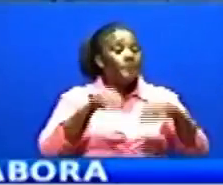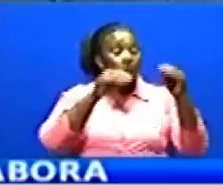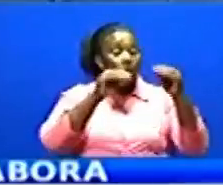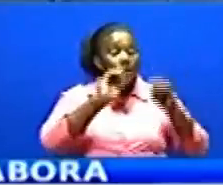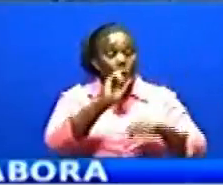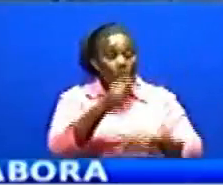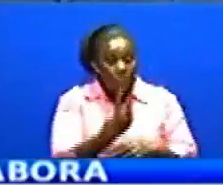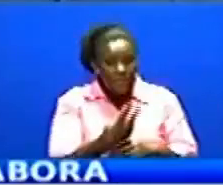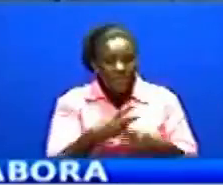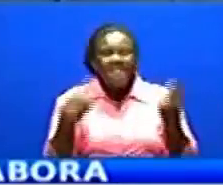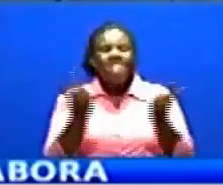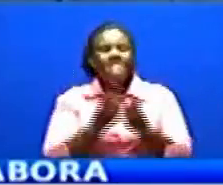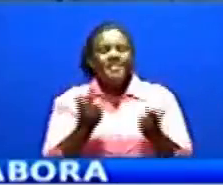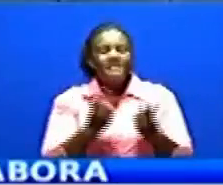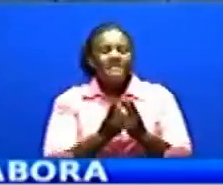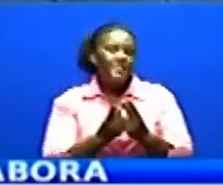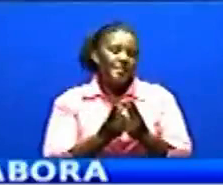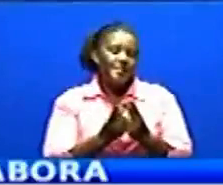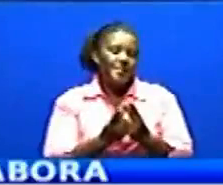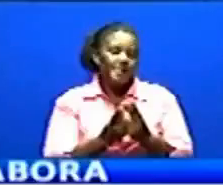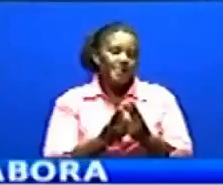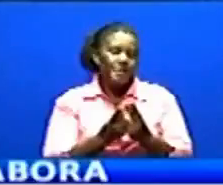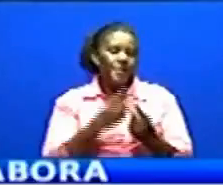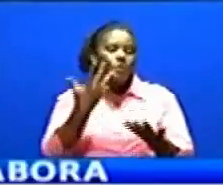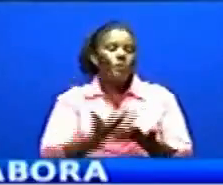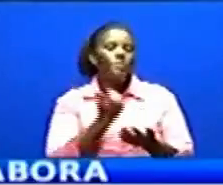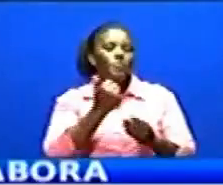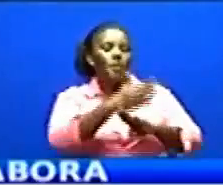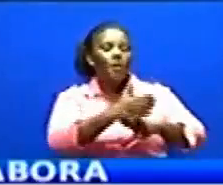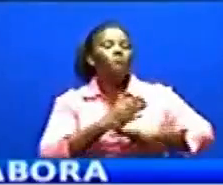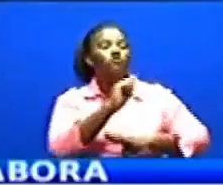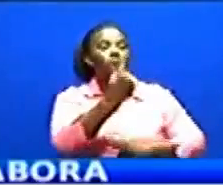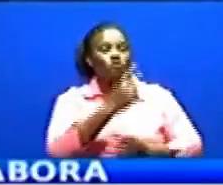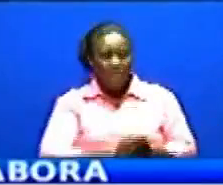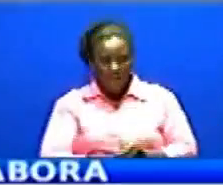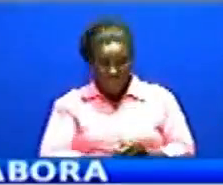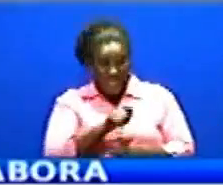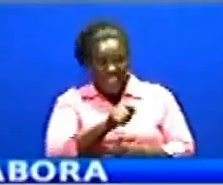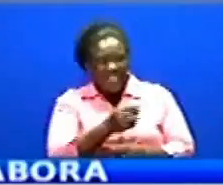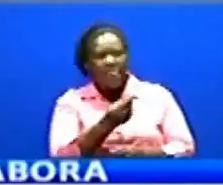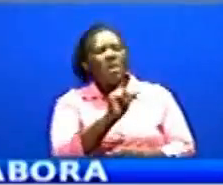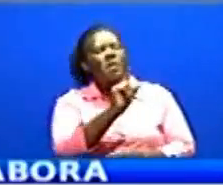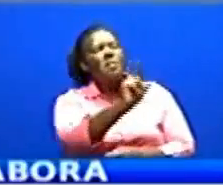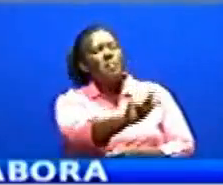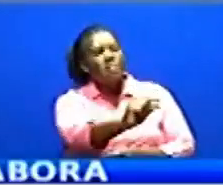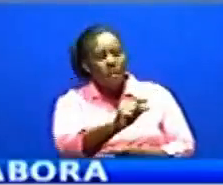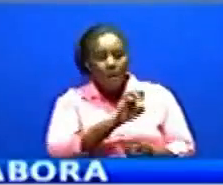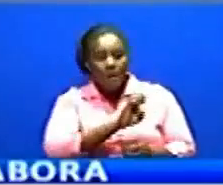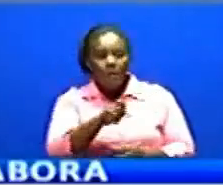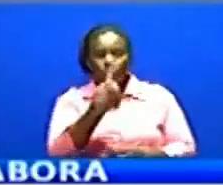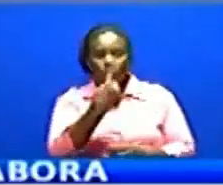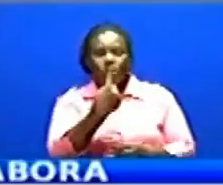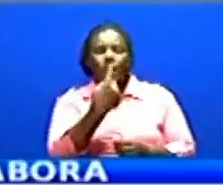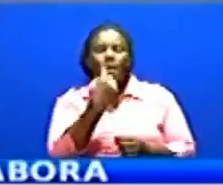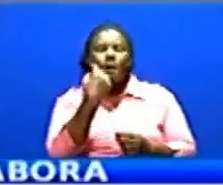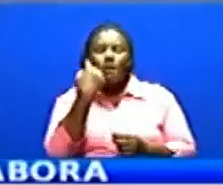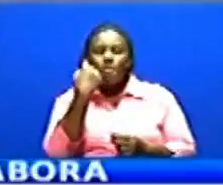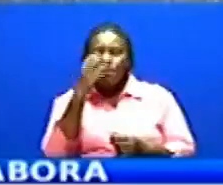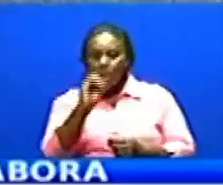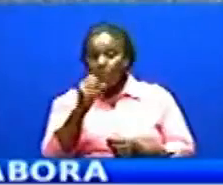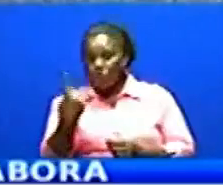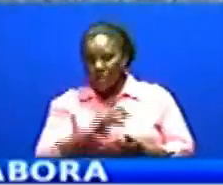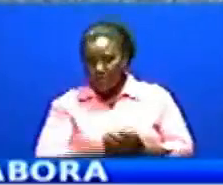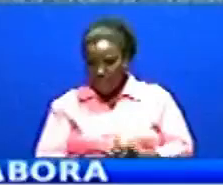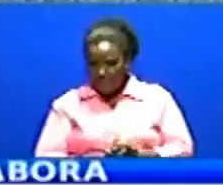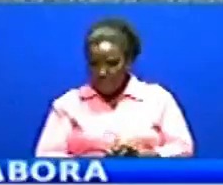Huku mnada wa pili kampuni nojitokeza ilitaka kununuwa zao hilo kwa shiringi Elfmoja na moja ikianze na